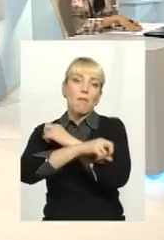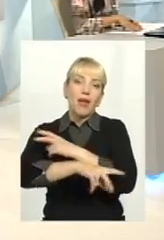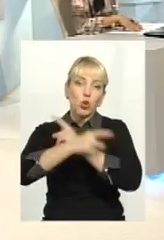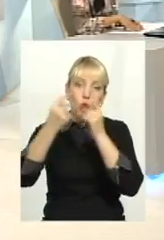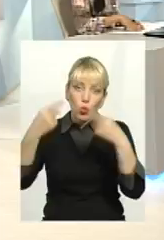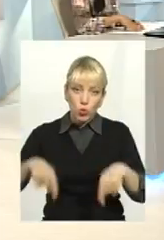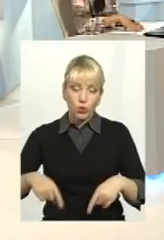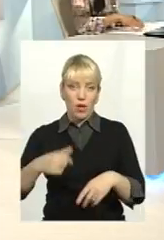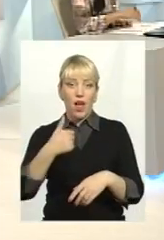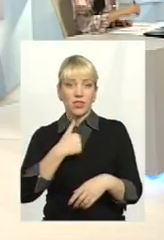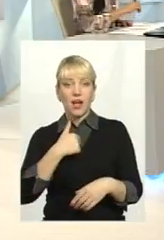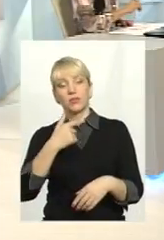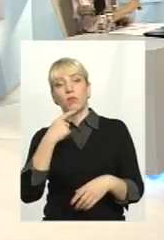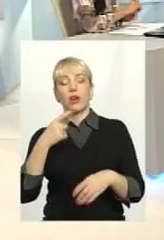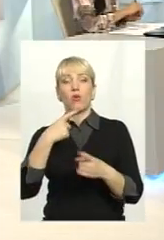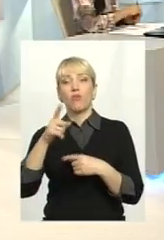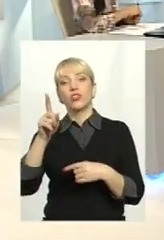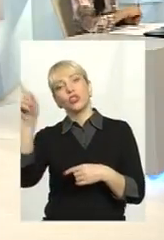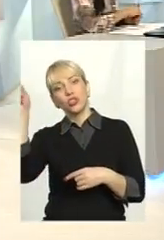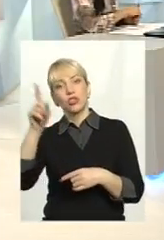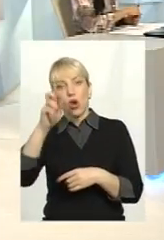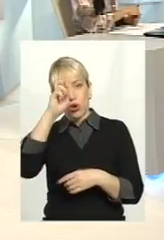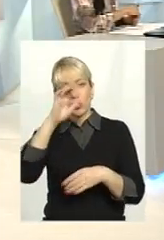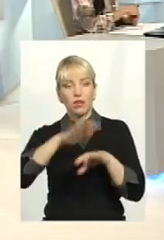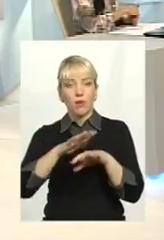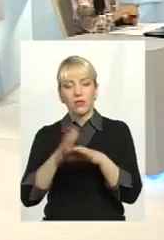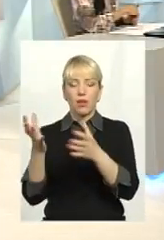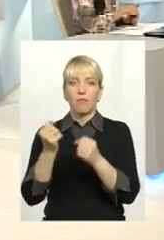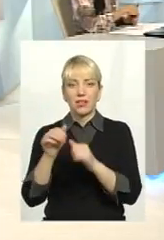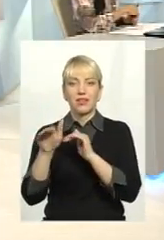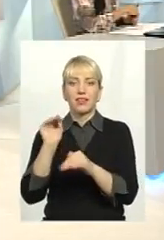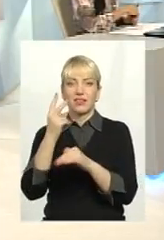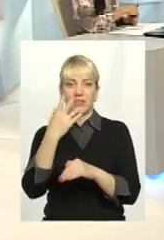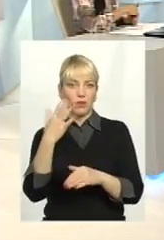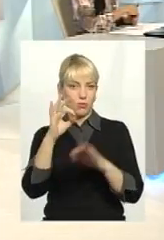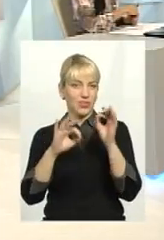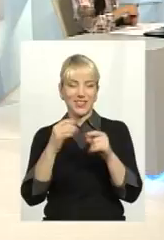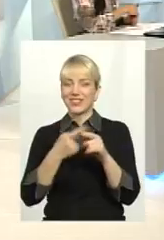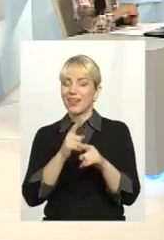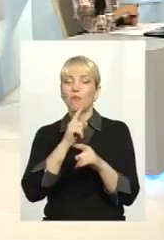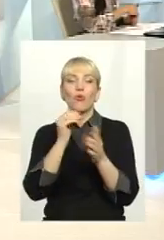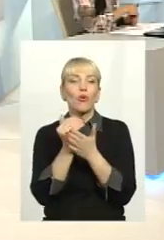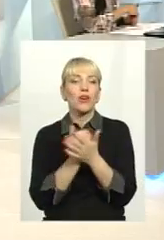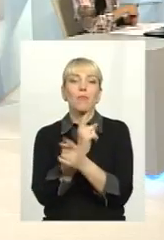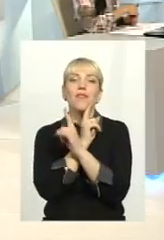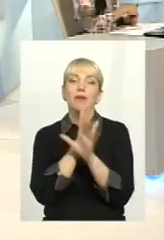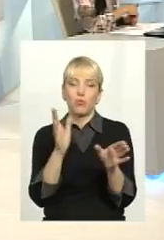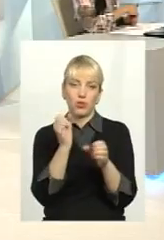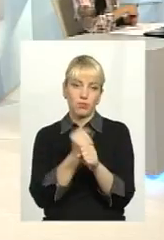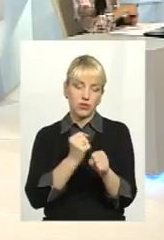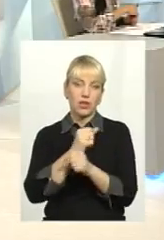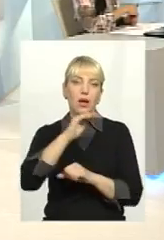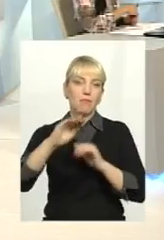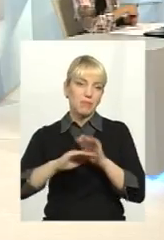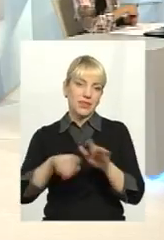А тут нас переконують, ідіть вищать банк і беріть кредити під 25%. Вона не буде працювати, ця програма ніде в світі під такий